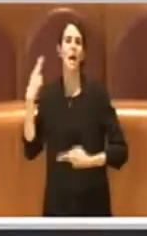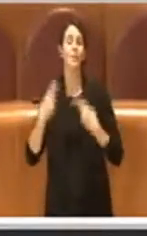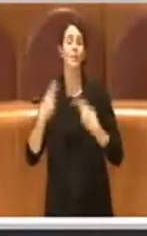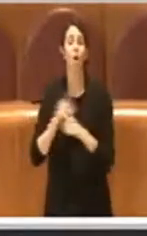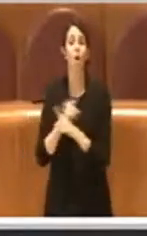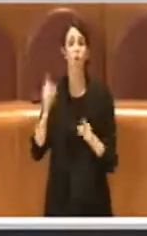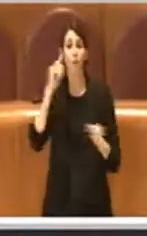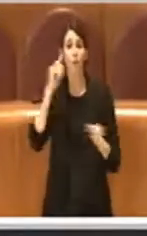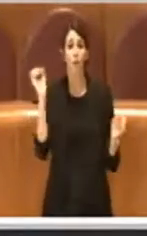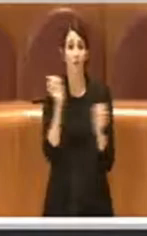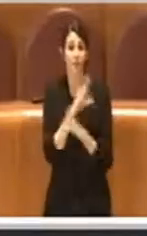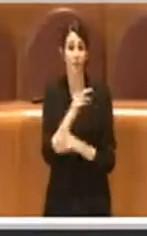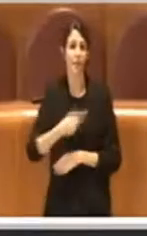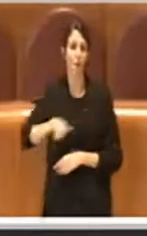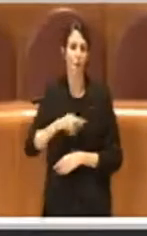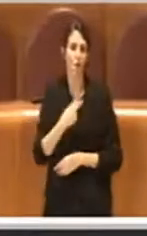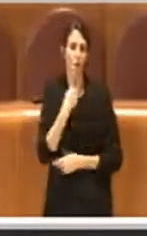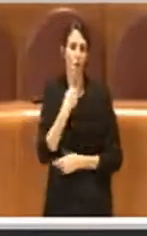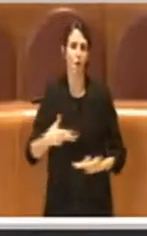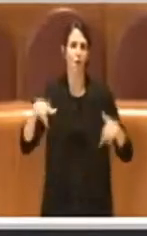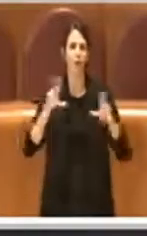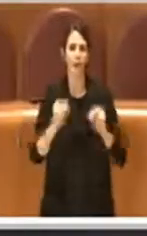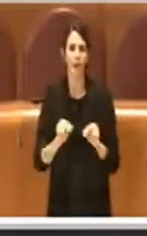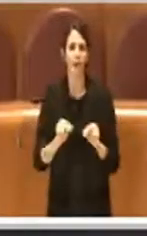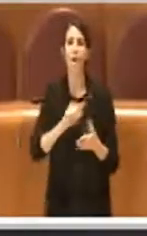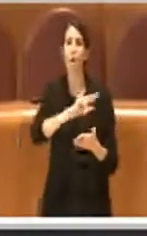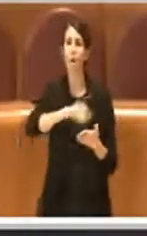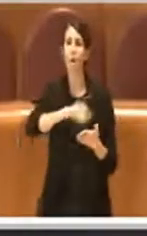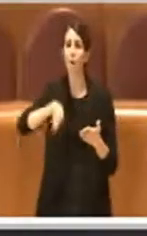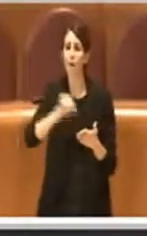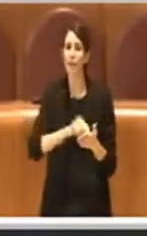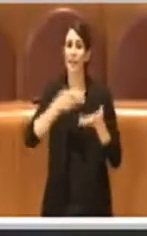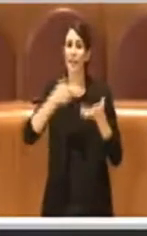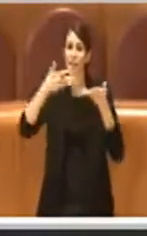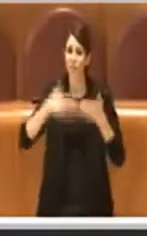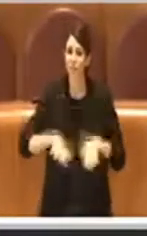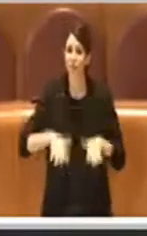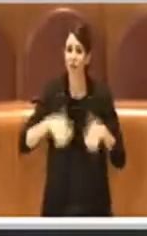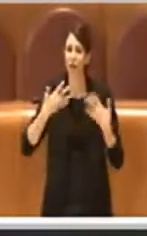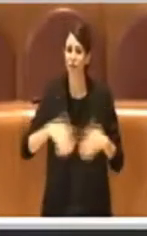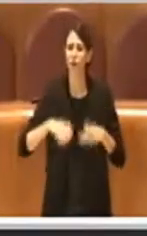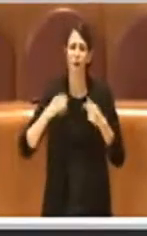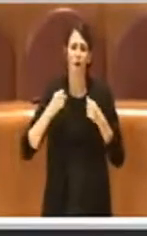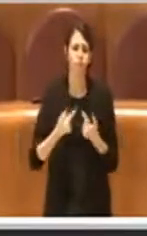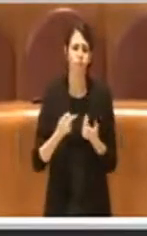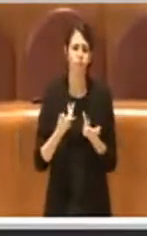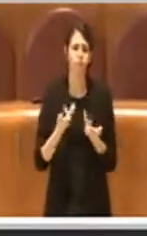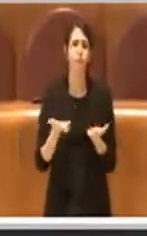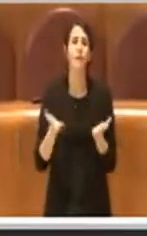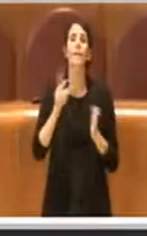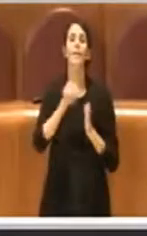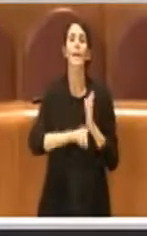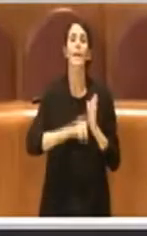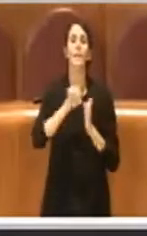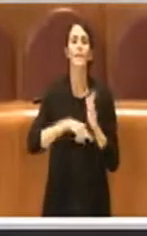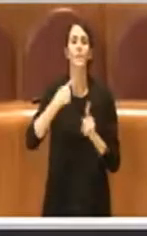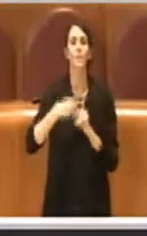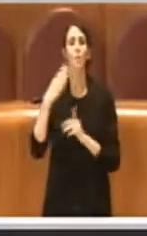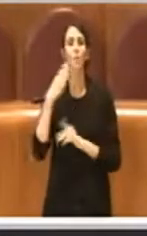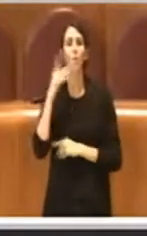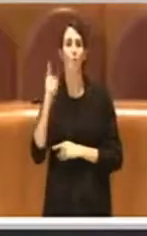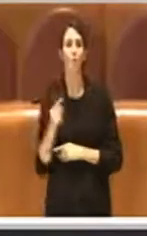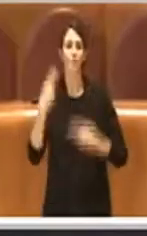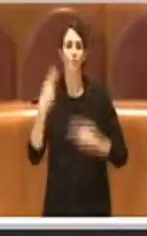e lo dobbiamo ripetere, che sono state votate centinaia di debiti fuori bilancio degli anni 2008